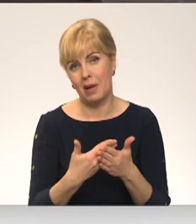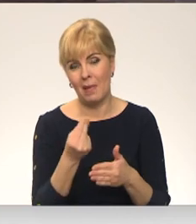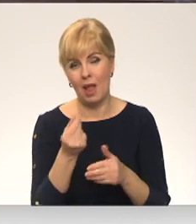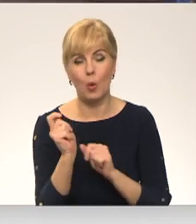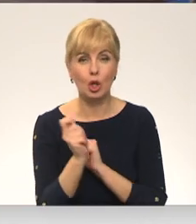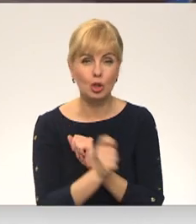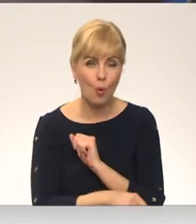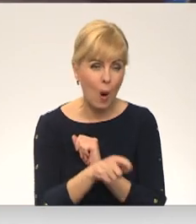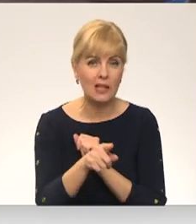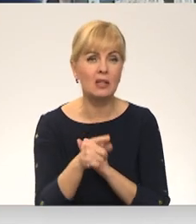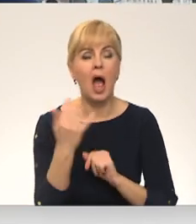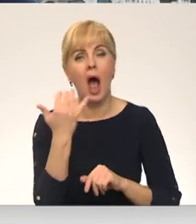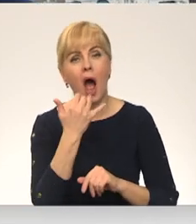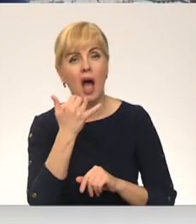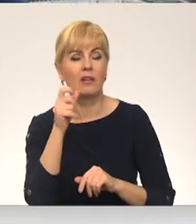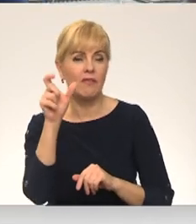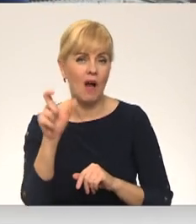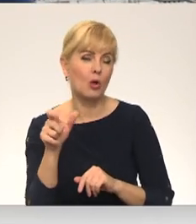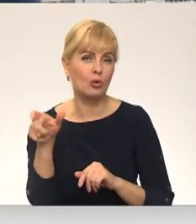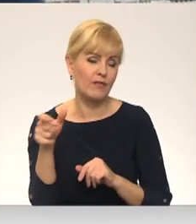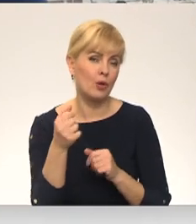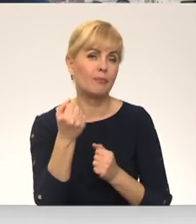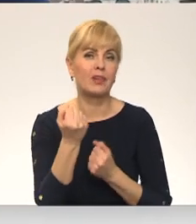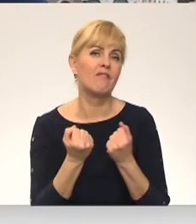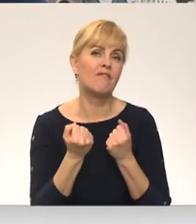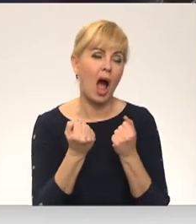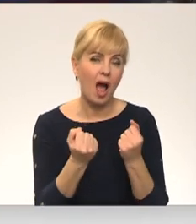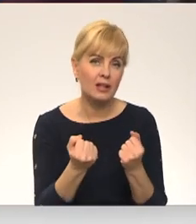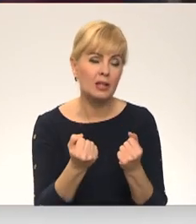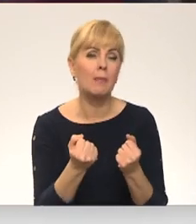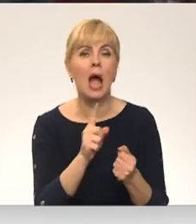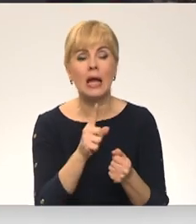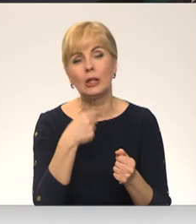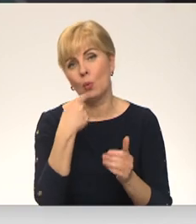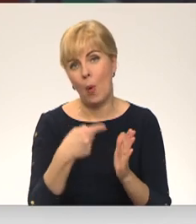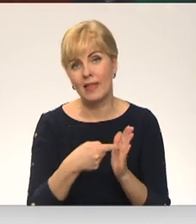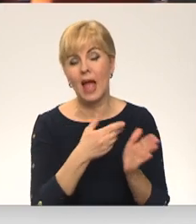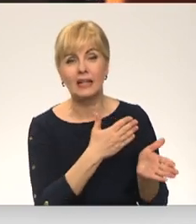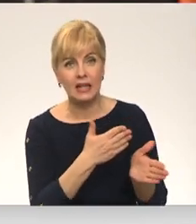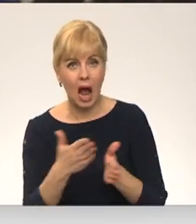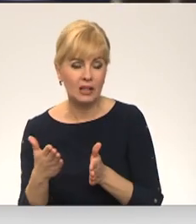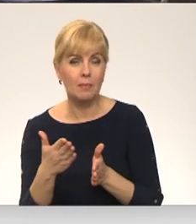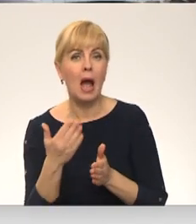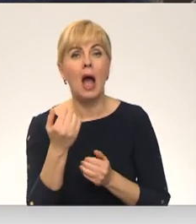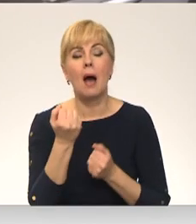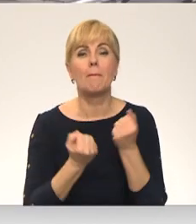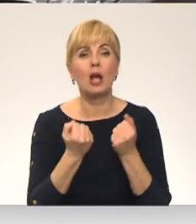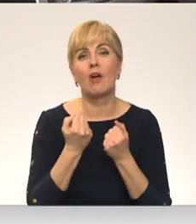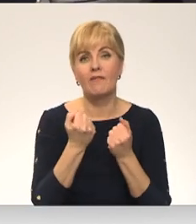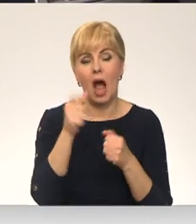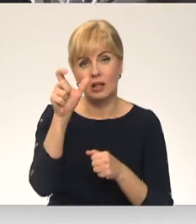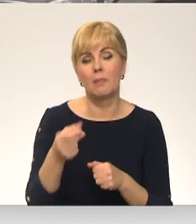tad attiecībā uz ārvalstu vadītājiem ir noteikta kārtība, ka šiem vadītājiem naudas sots ir